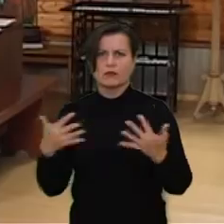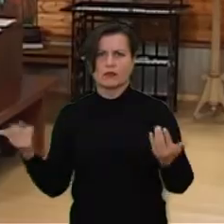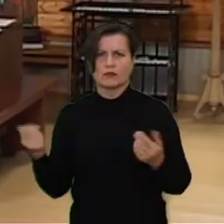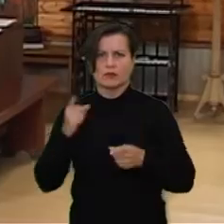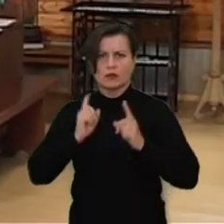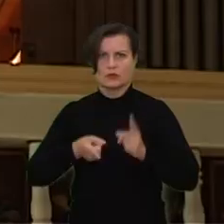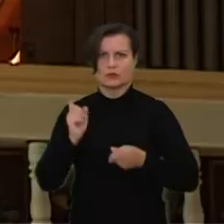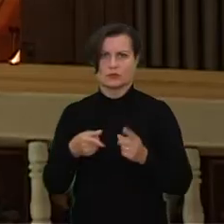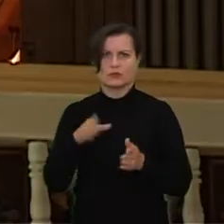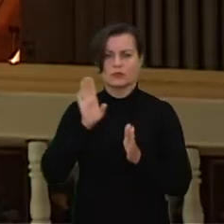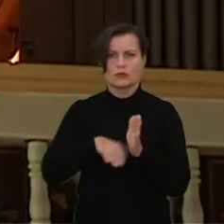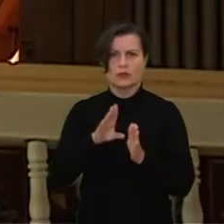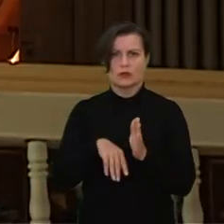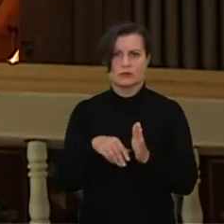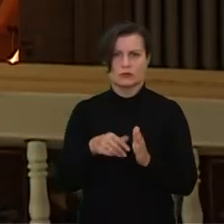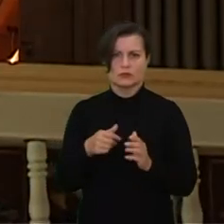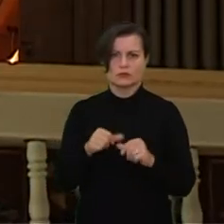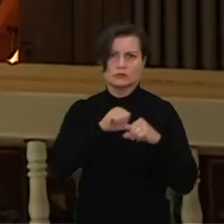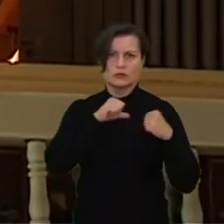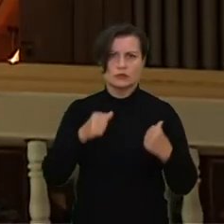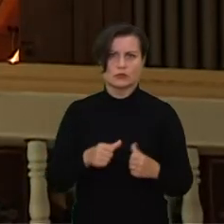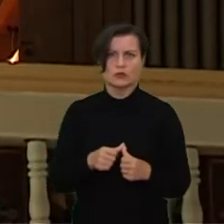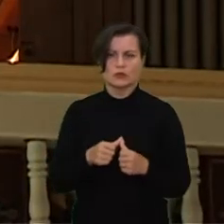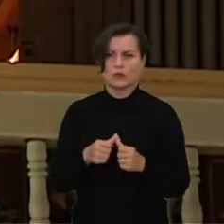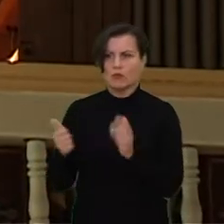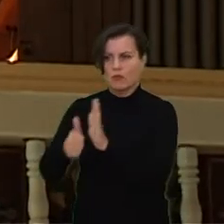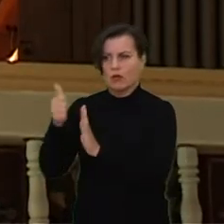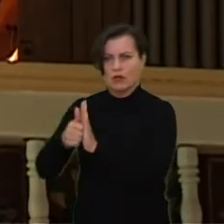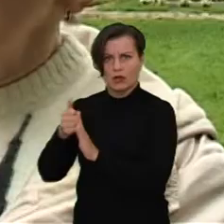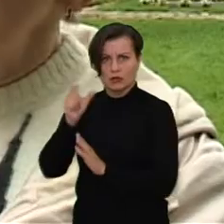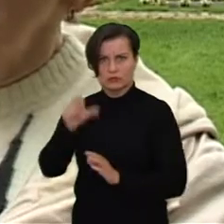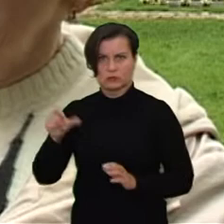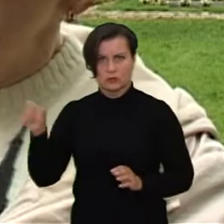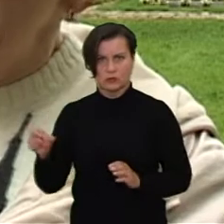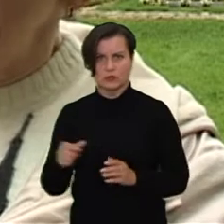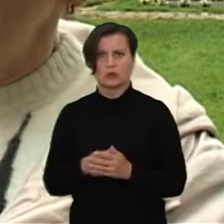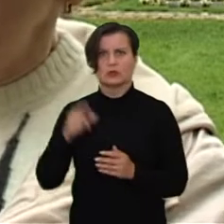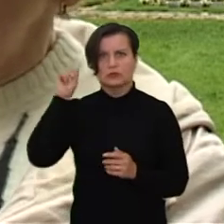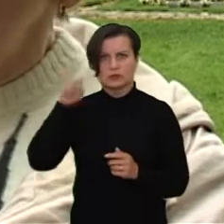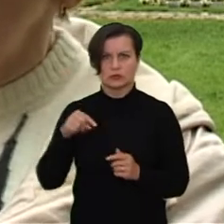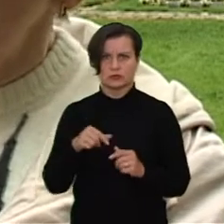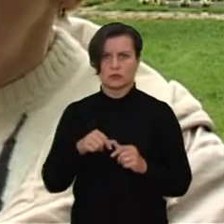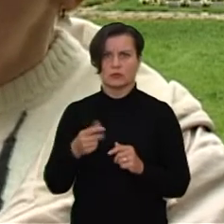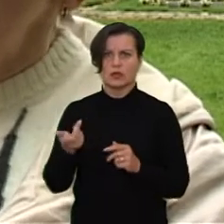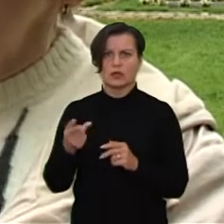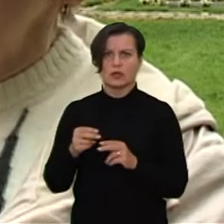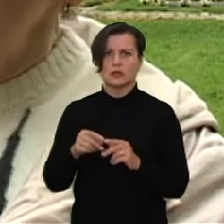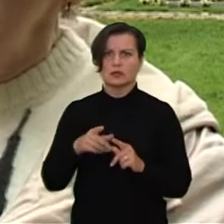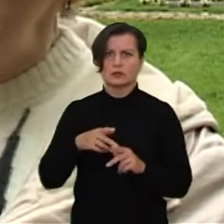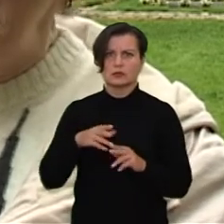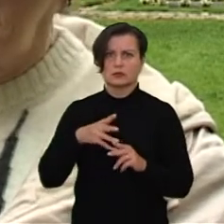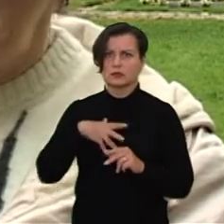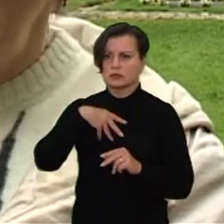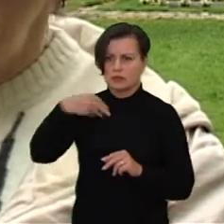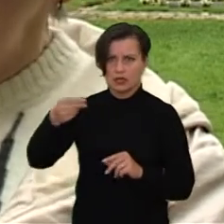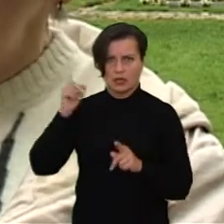Natūralumas, paprastumas, nuoširdumas, pagarba kitam žmogui. Žinoma, traukia tos sienos, traukia